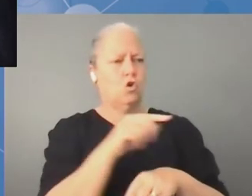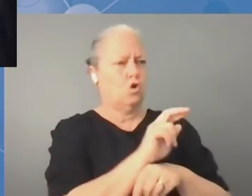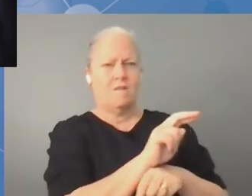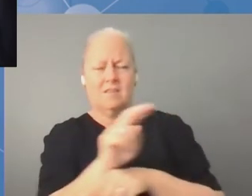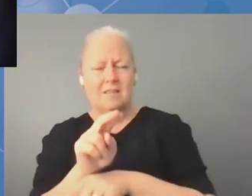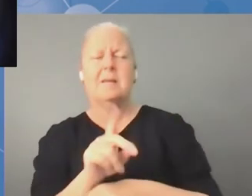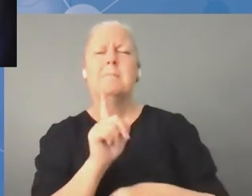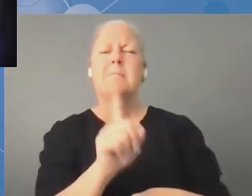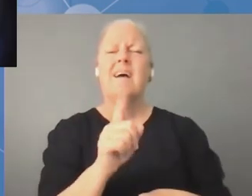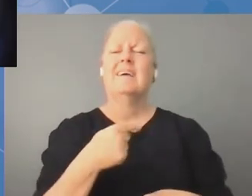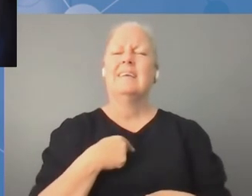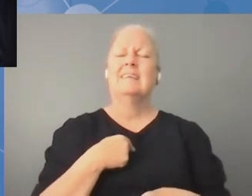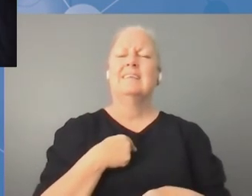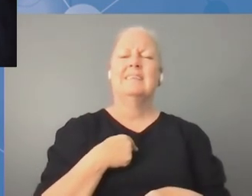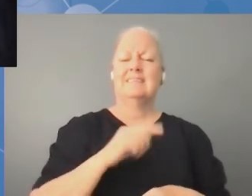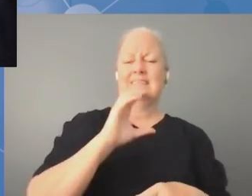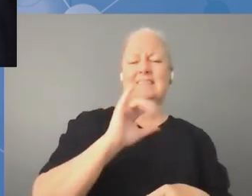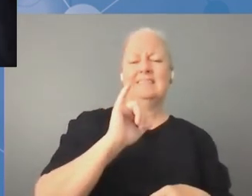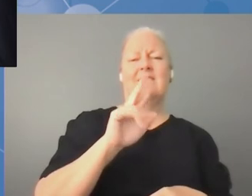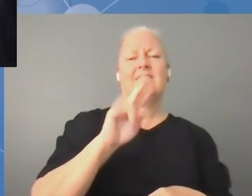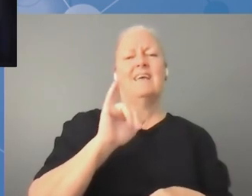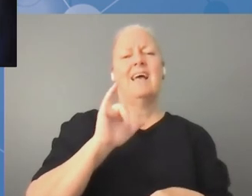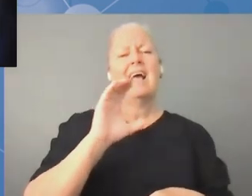możemy nic zrobić bez zaangażowania rządów.